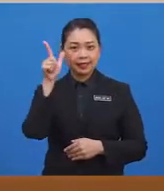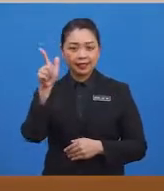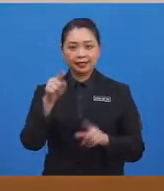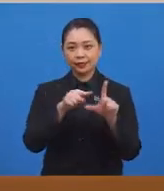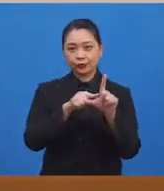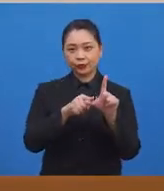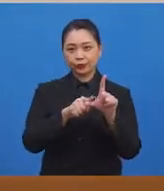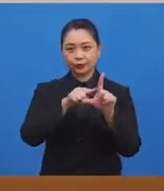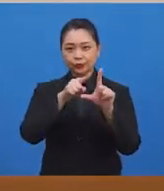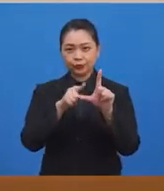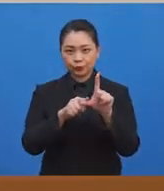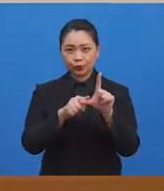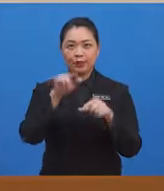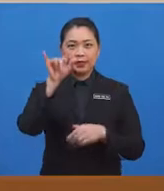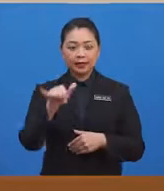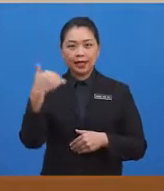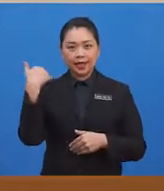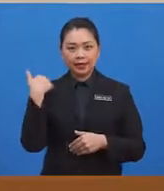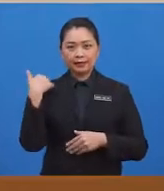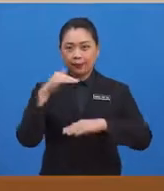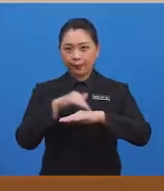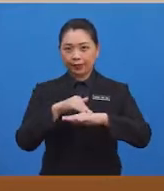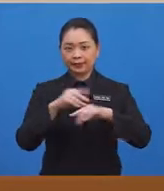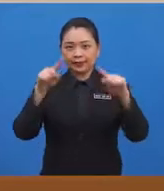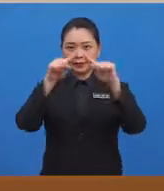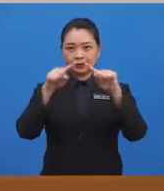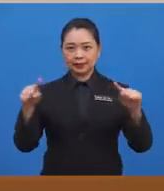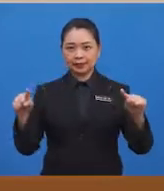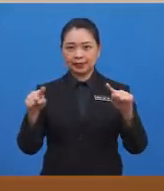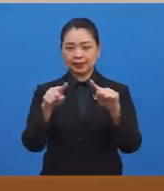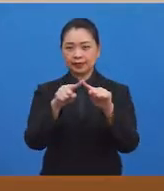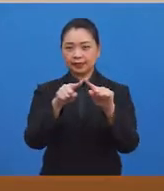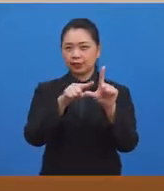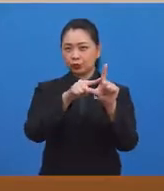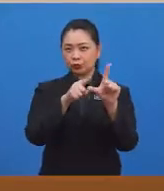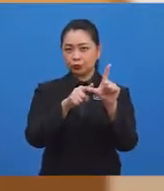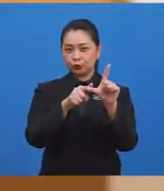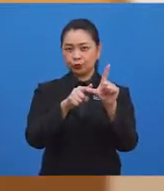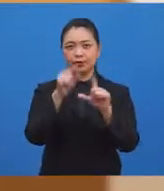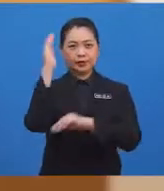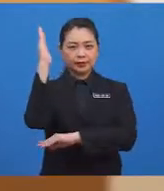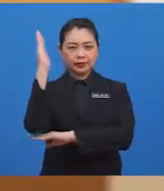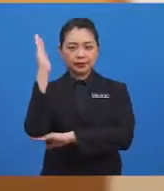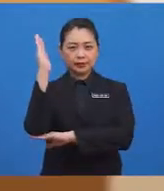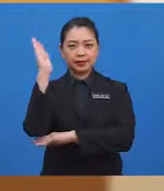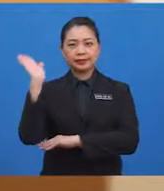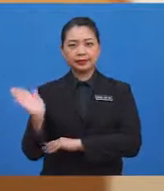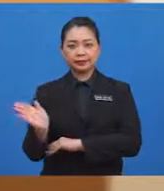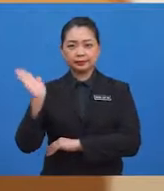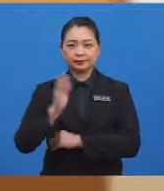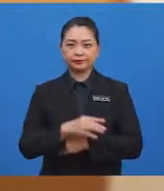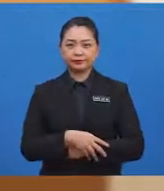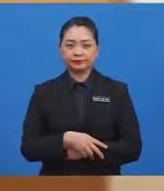-sudut yang ada pada segi tiga bersudut tegak ini. Murid